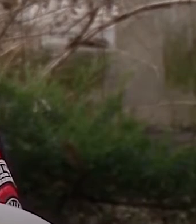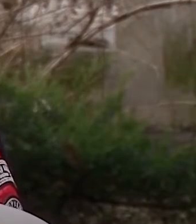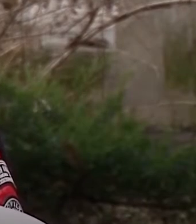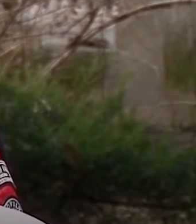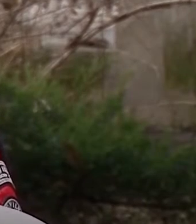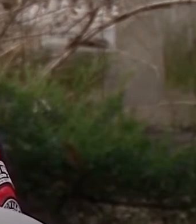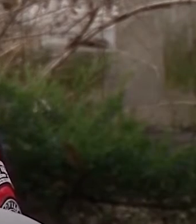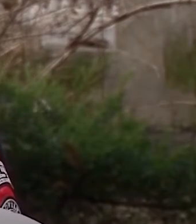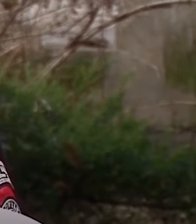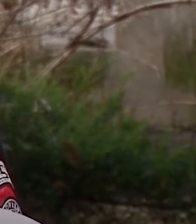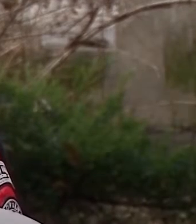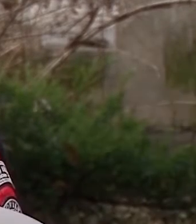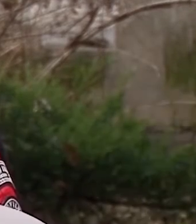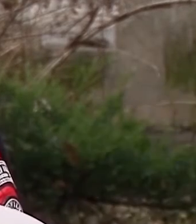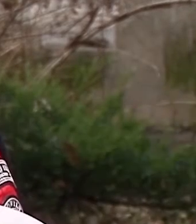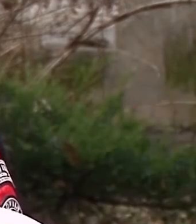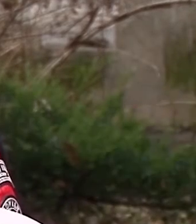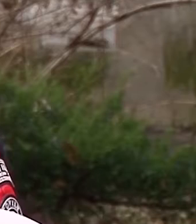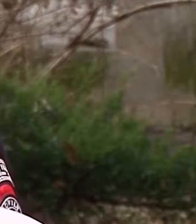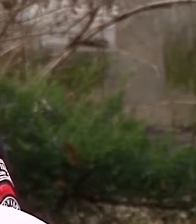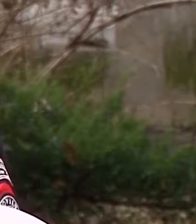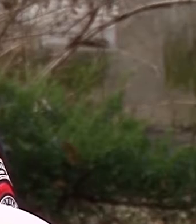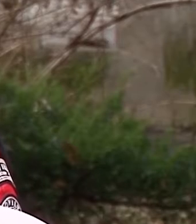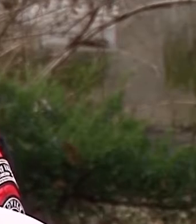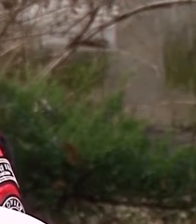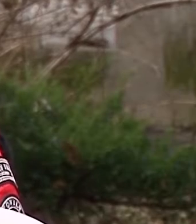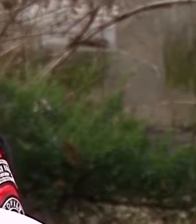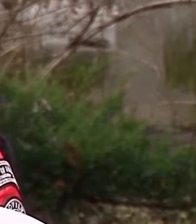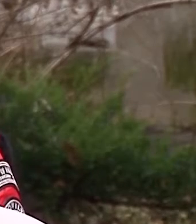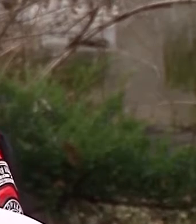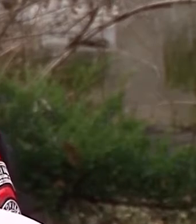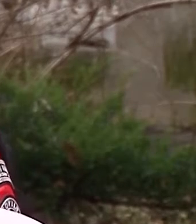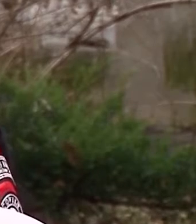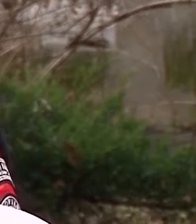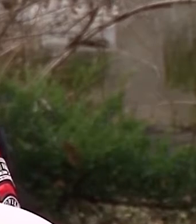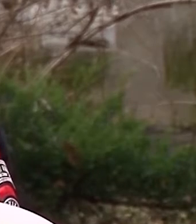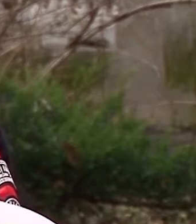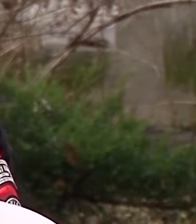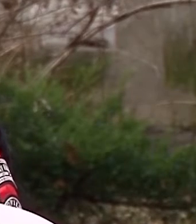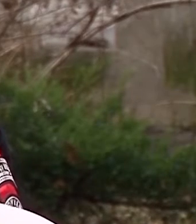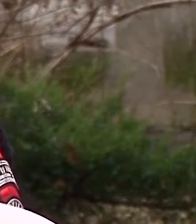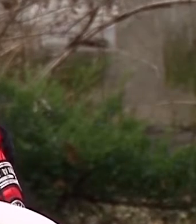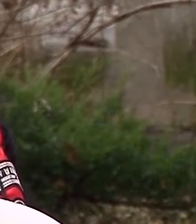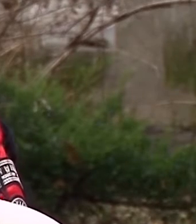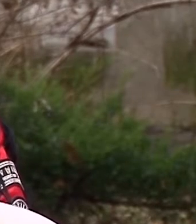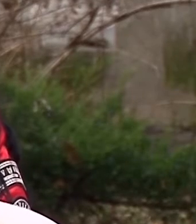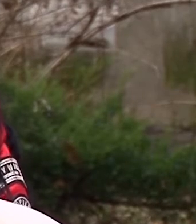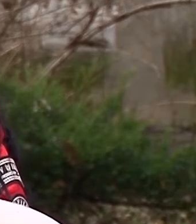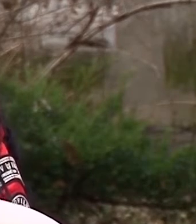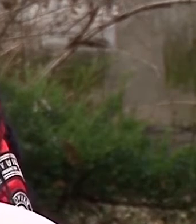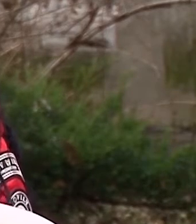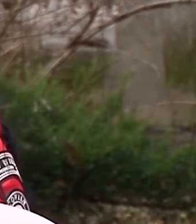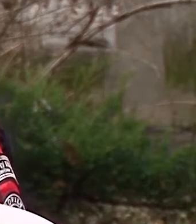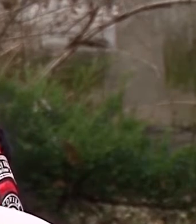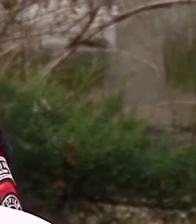Вірою Дмитрівною, яка заявила, що я їх шити не буду, поїду додому. На це їй сказала,